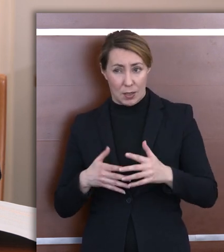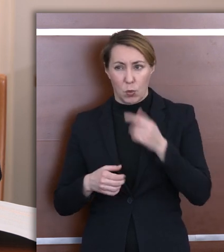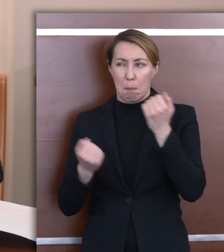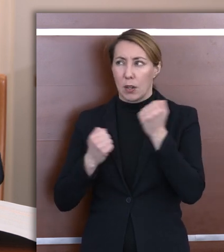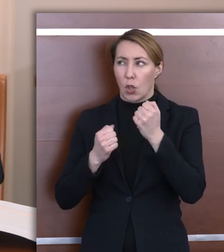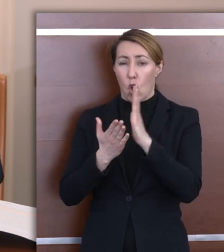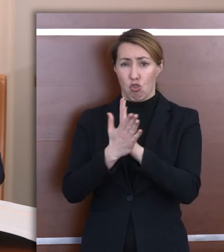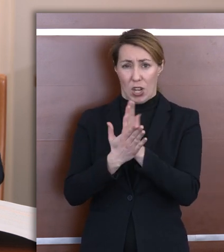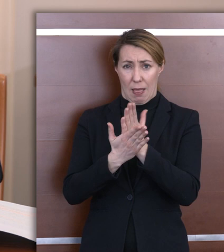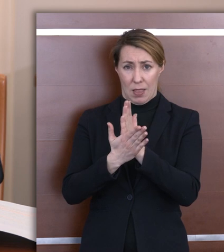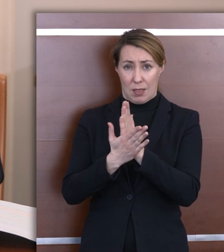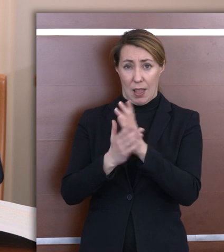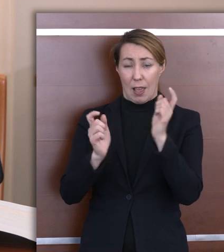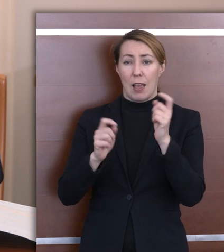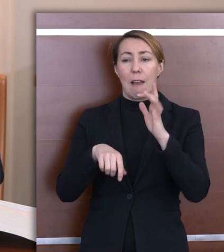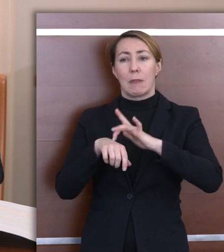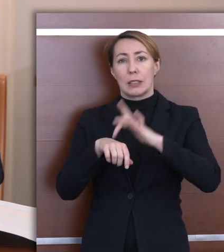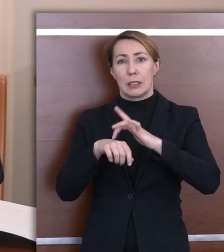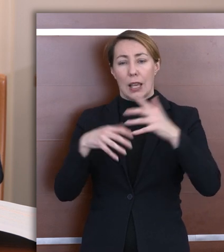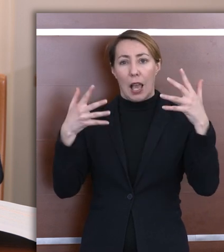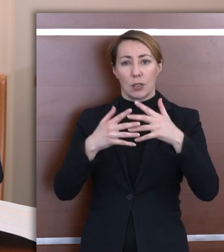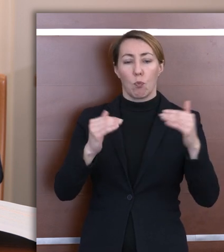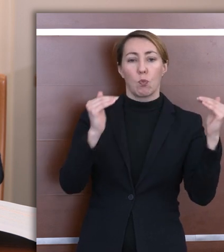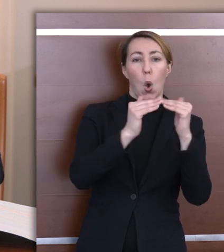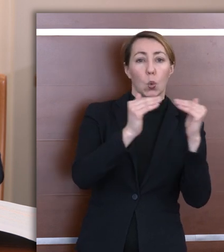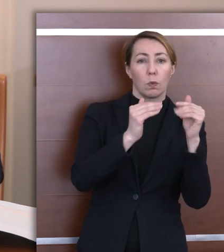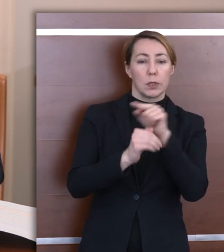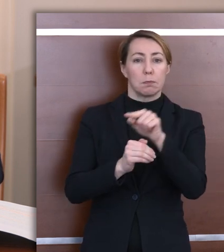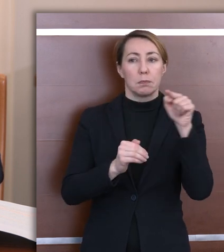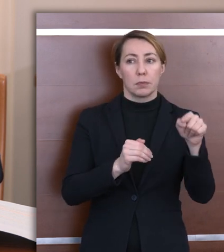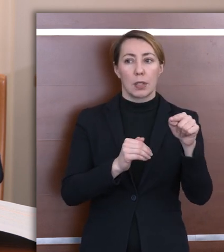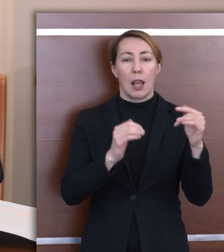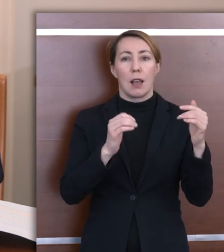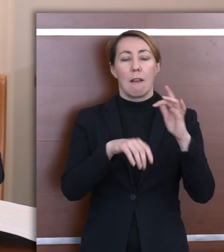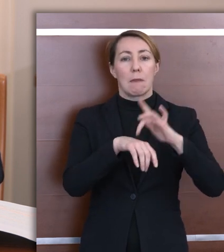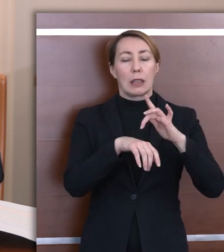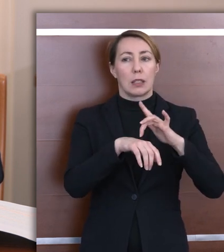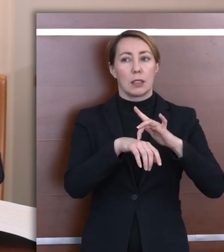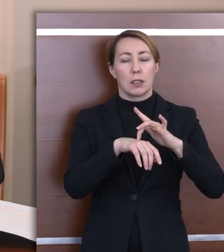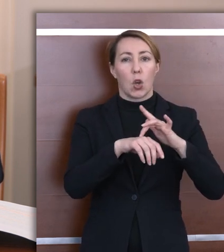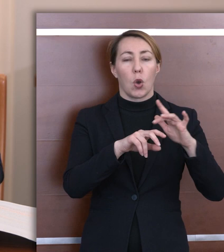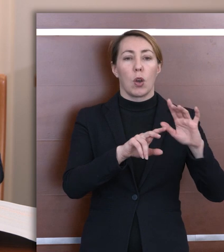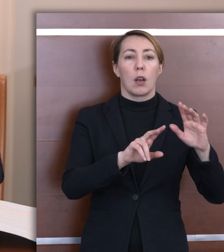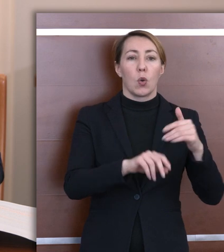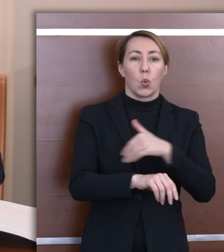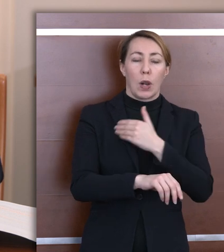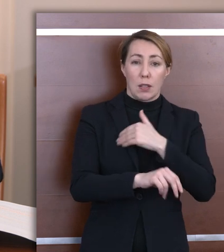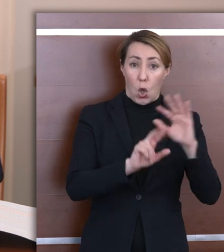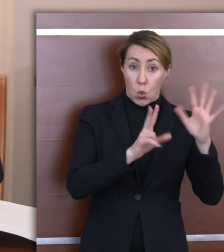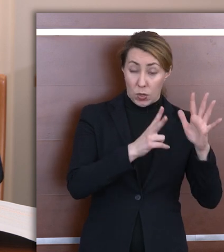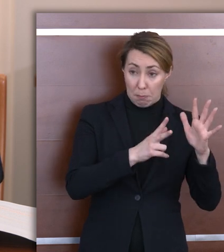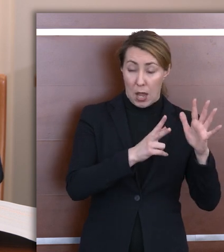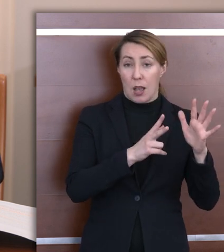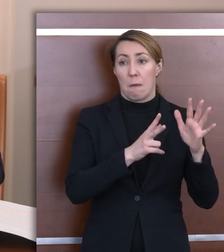tutaj. Państwo widzicie, wyniki egzaminów porównujemy, zestawiamy w tym przypadku wyniki ósmoklasistów. No niestety